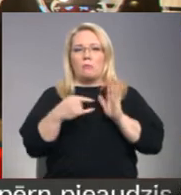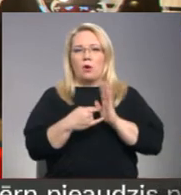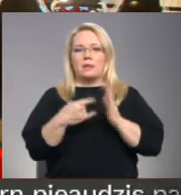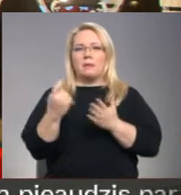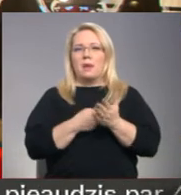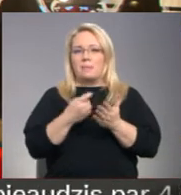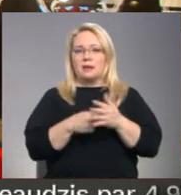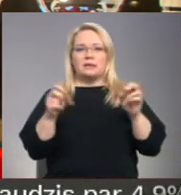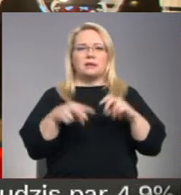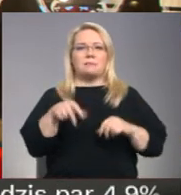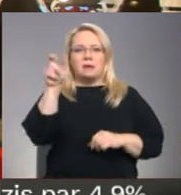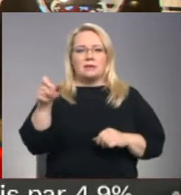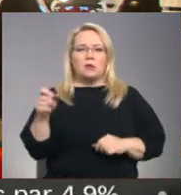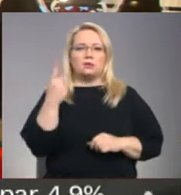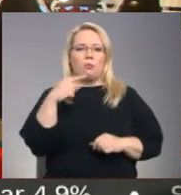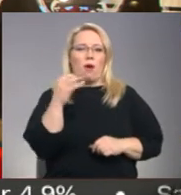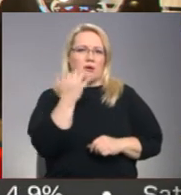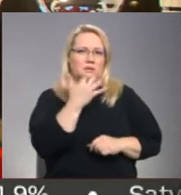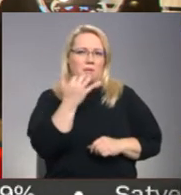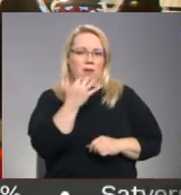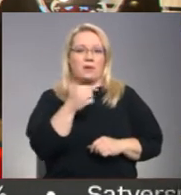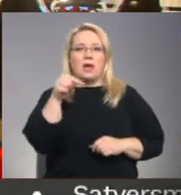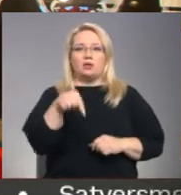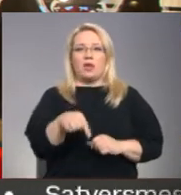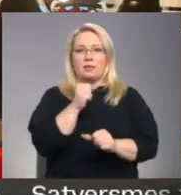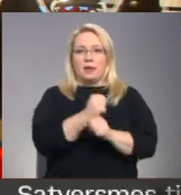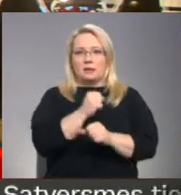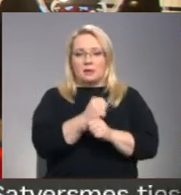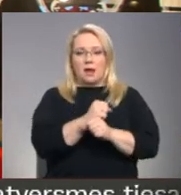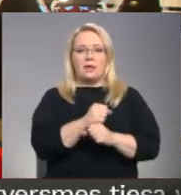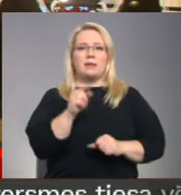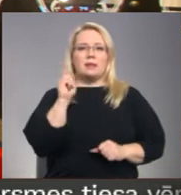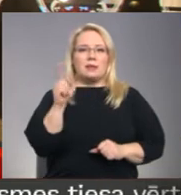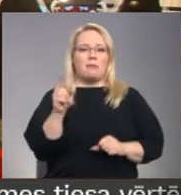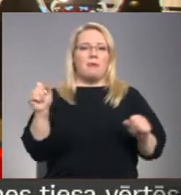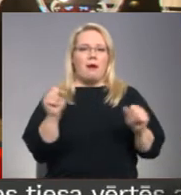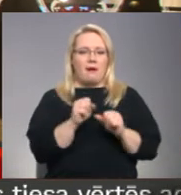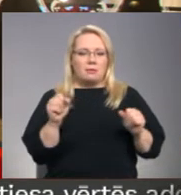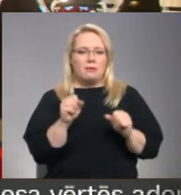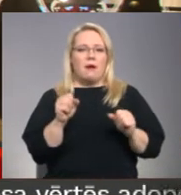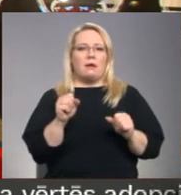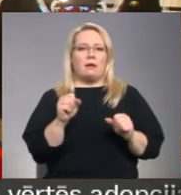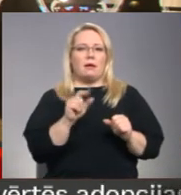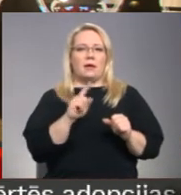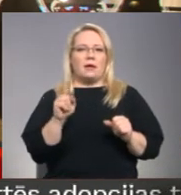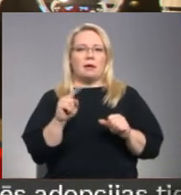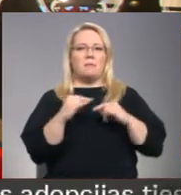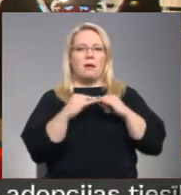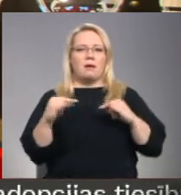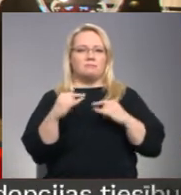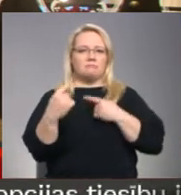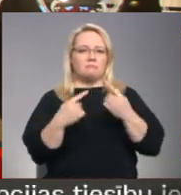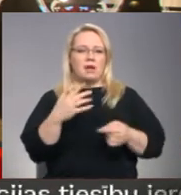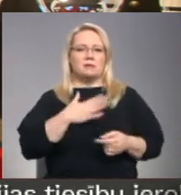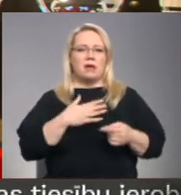speciālistus no ārzemēm. Ja viņiem šeit jāstrādā, viņiem ir ātrāk jātiek pie galda ar